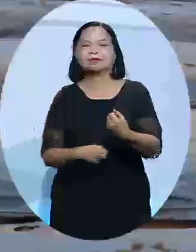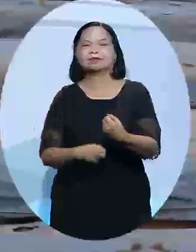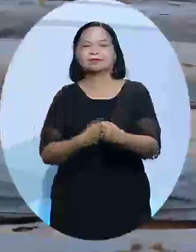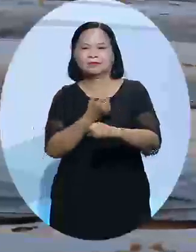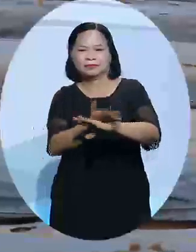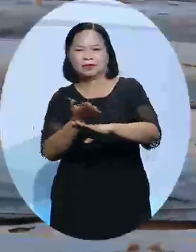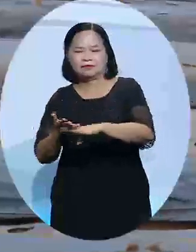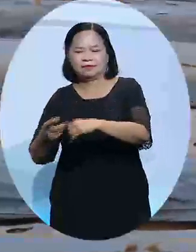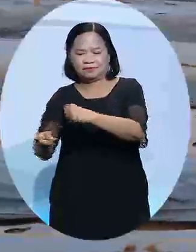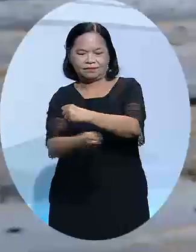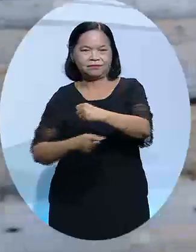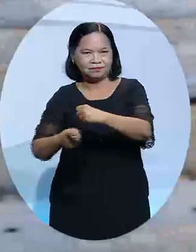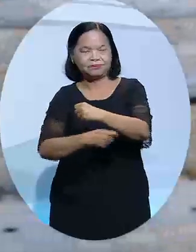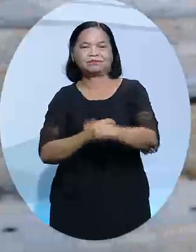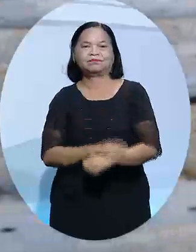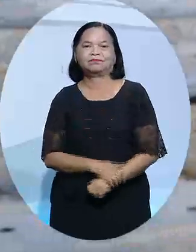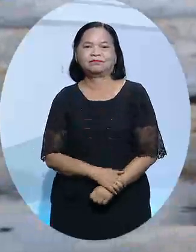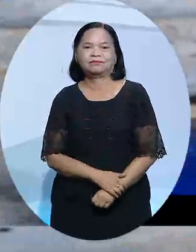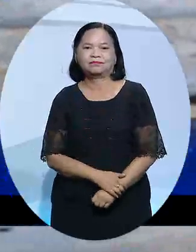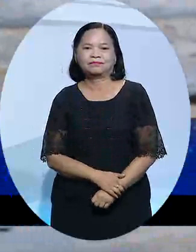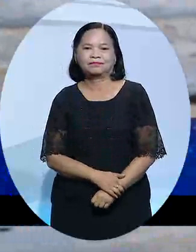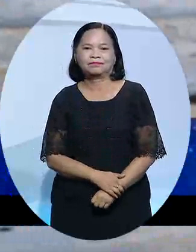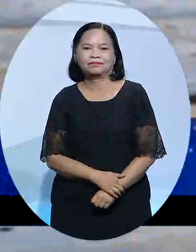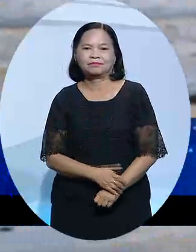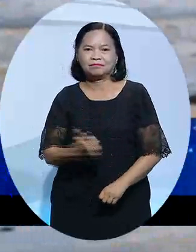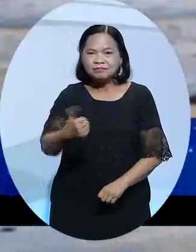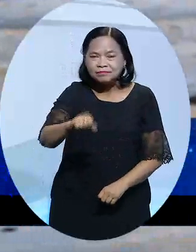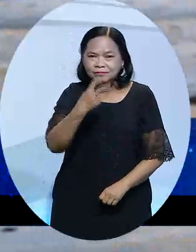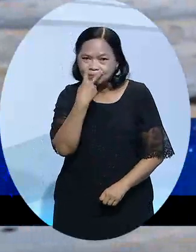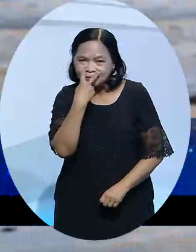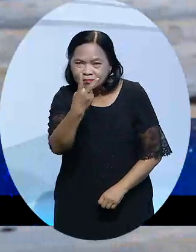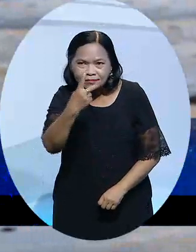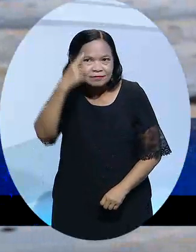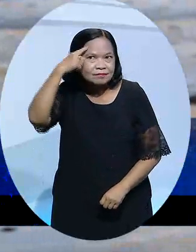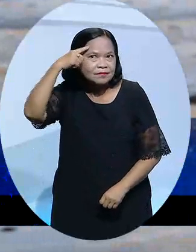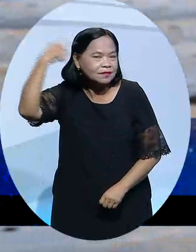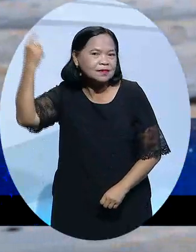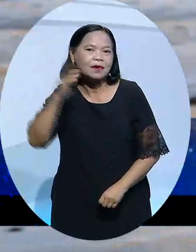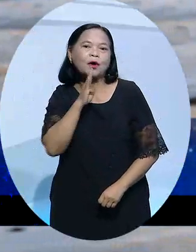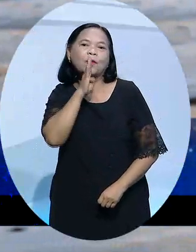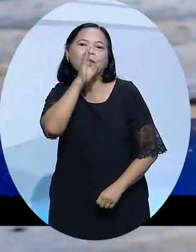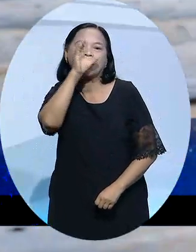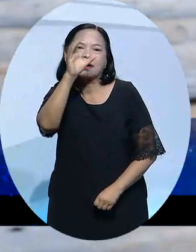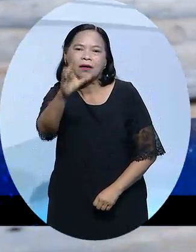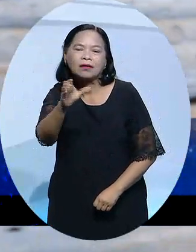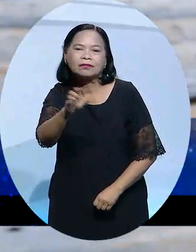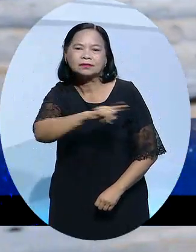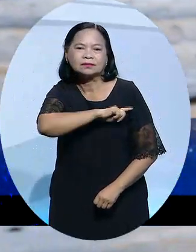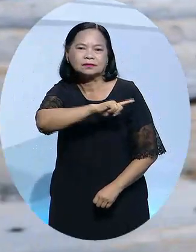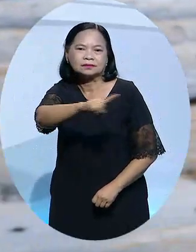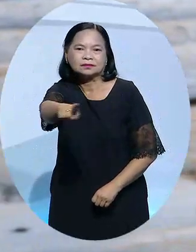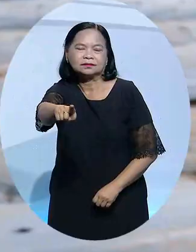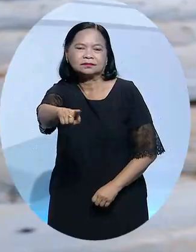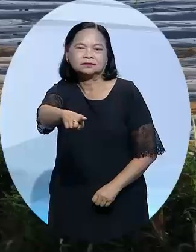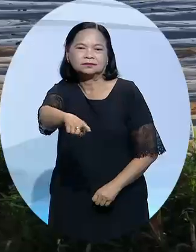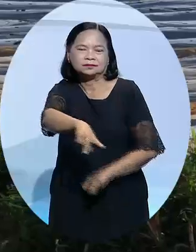chuẩn cao. Một tổ kỹ thuật theo dõi, đánh giá theo sinh hữu thi trưởng và sẽ báo cáo với Ủy ban Nhân tỉnh theo chỉ đạo của Đồng chí Phói